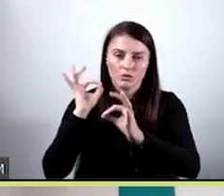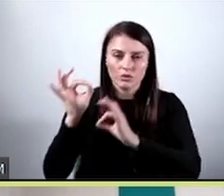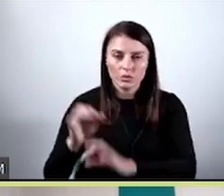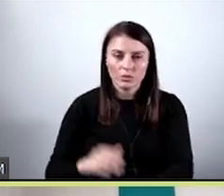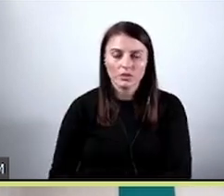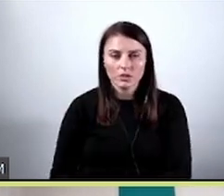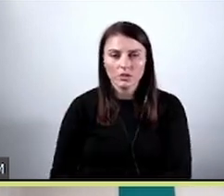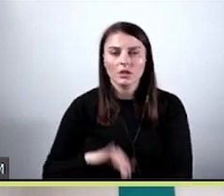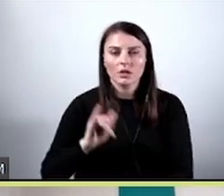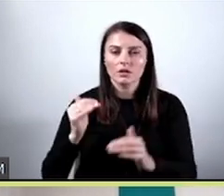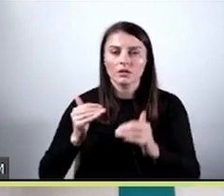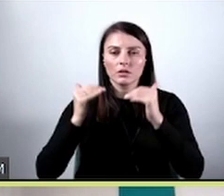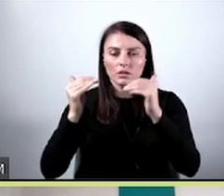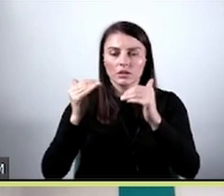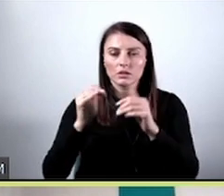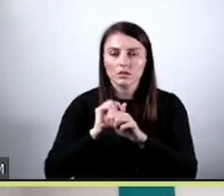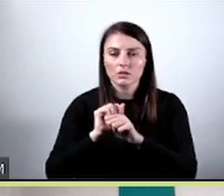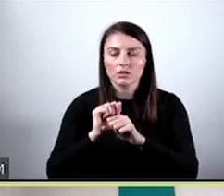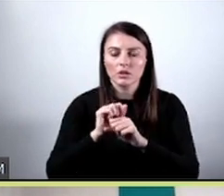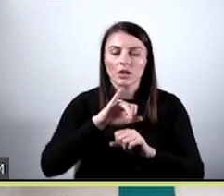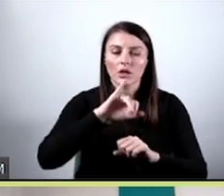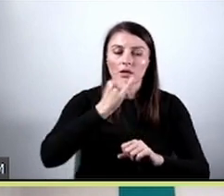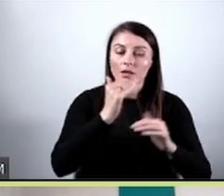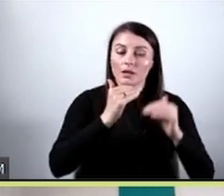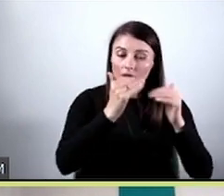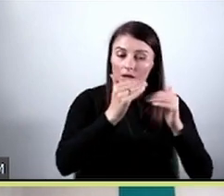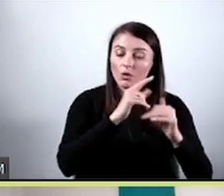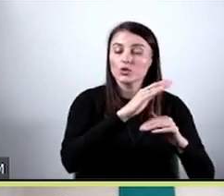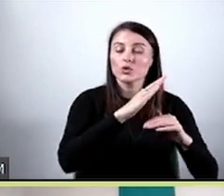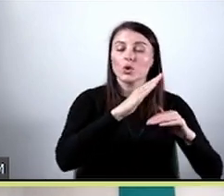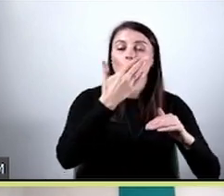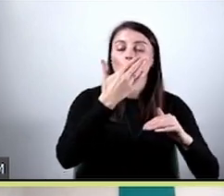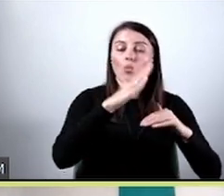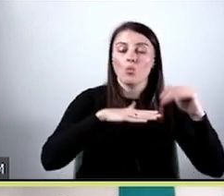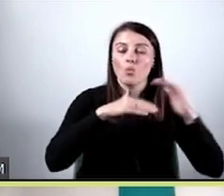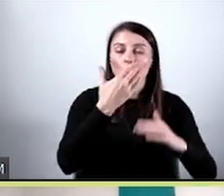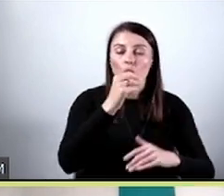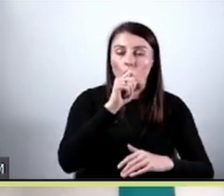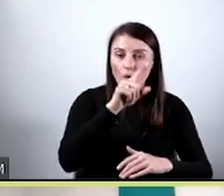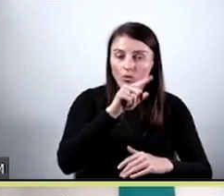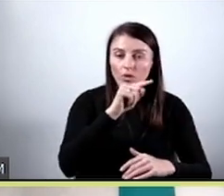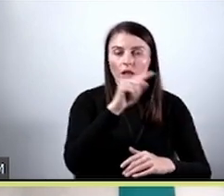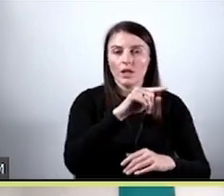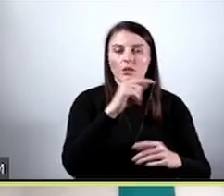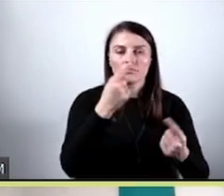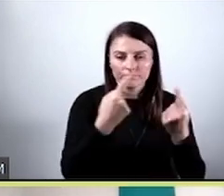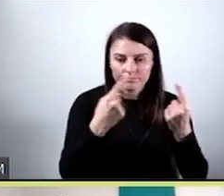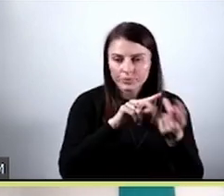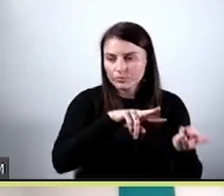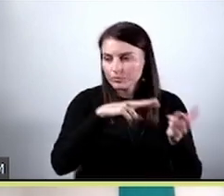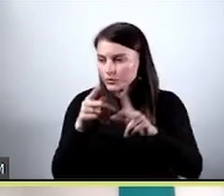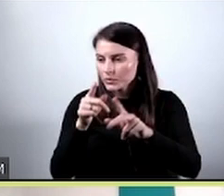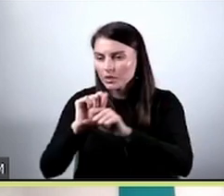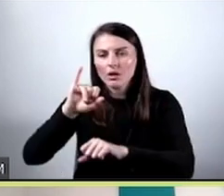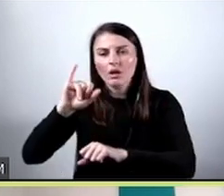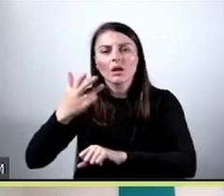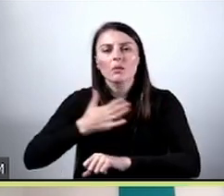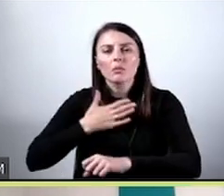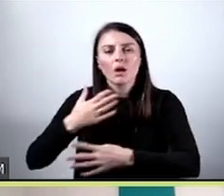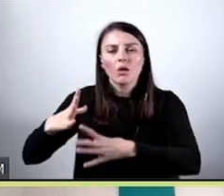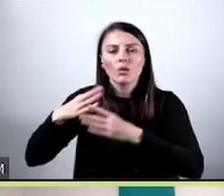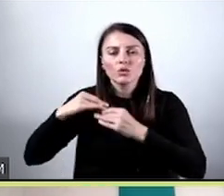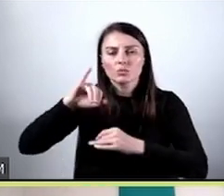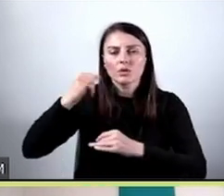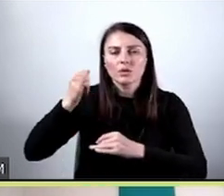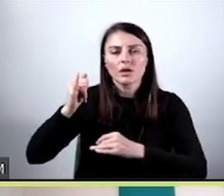z jakością danych. Przy czym danych musi być dużo i muszą być równorodne. Jeśli